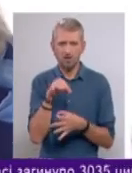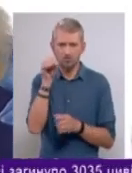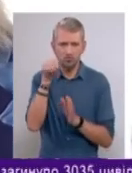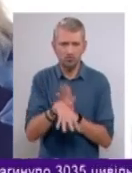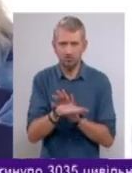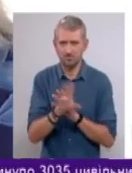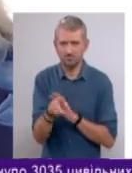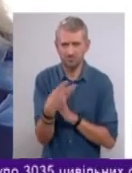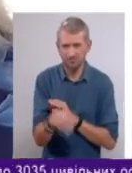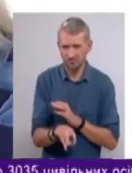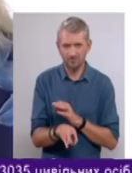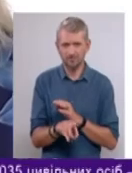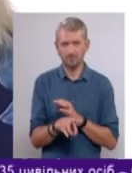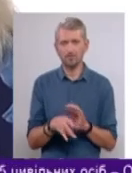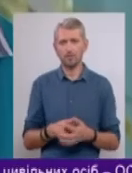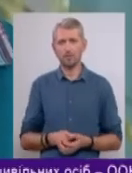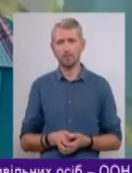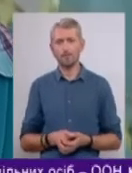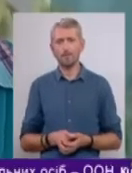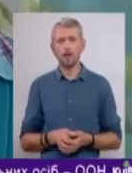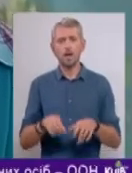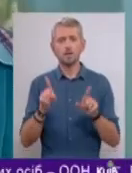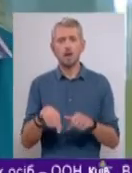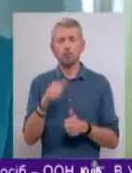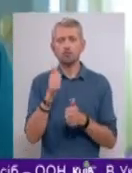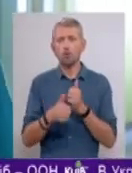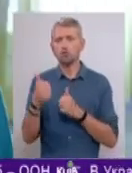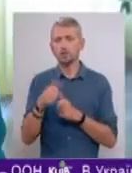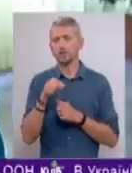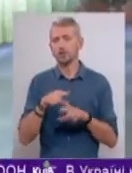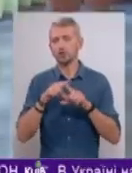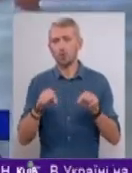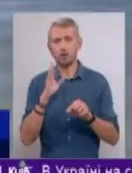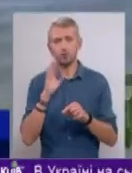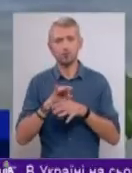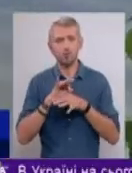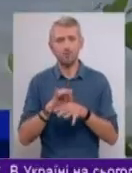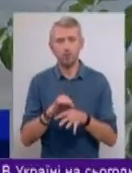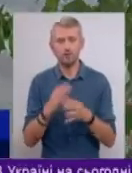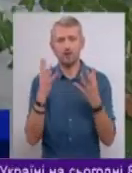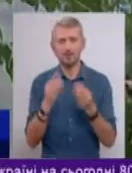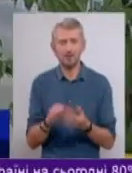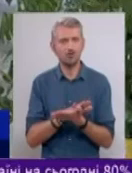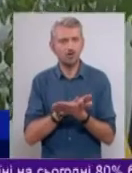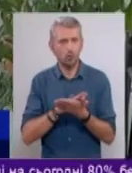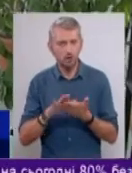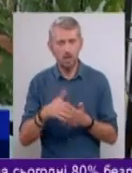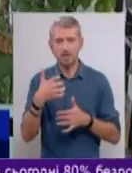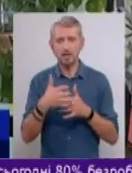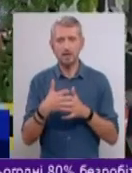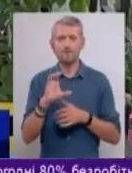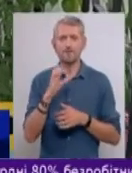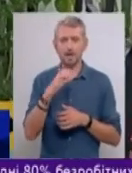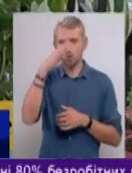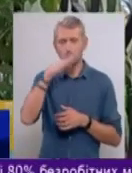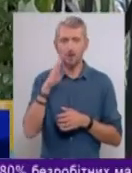те, що не потрібно. Також кожного тижня у цій школі будуть проводитися дні частоти. Середу батьки